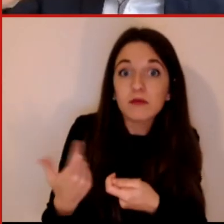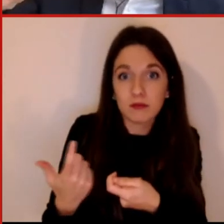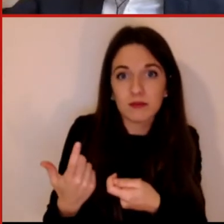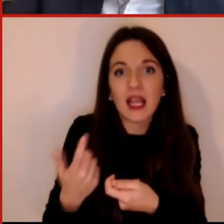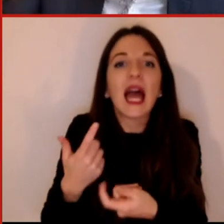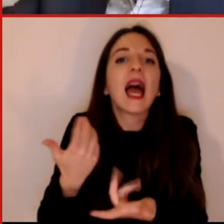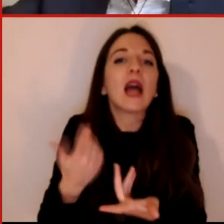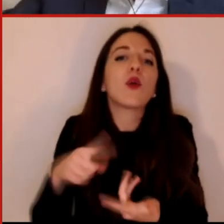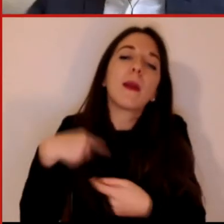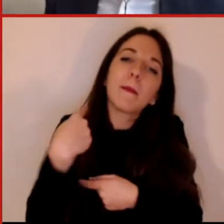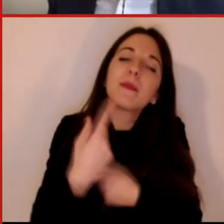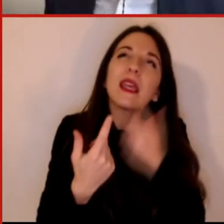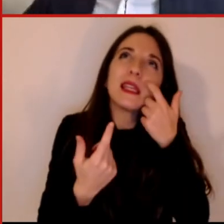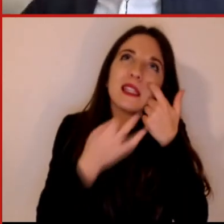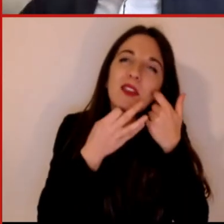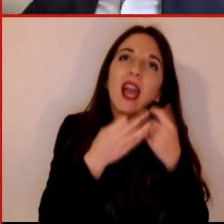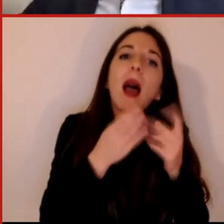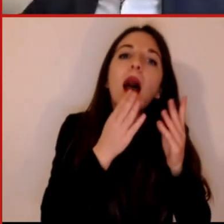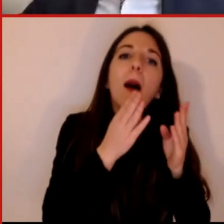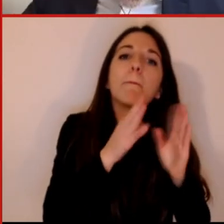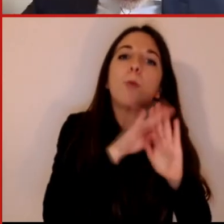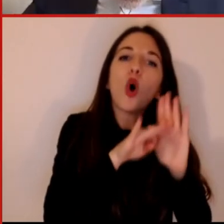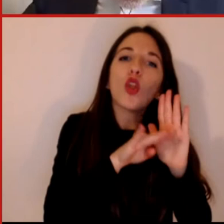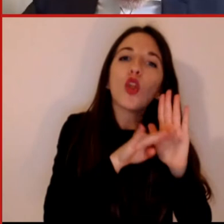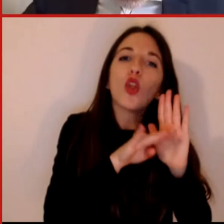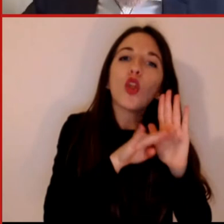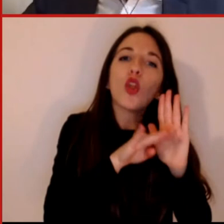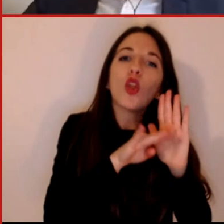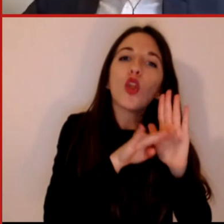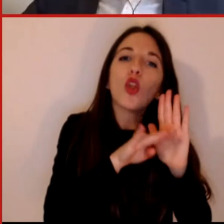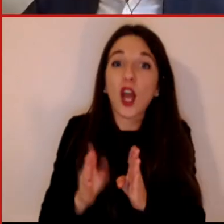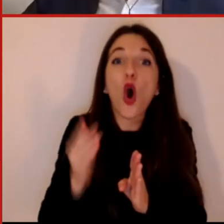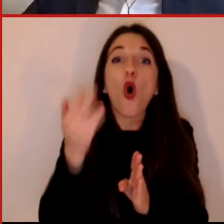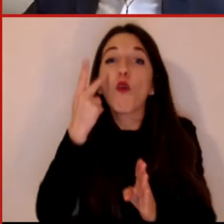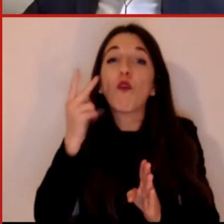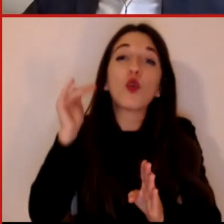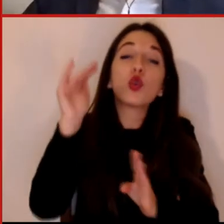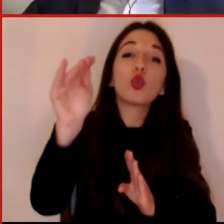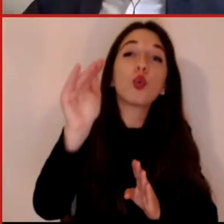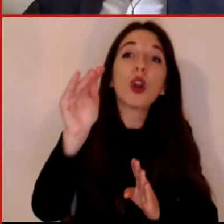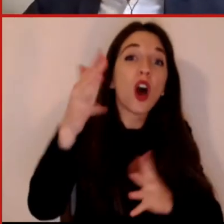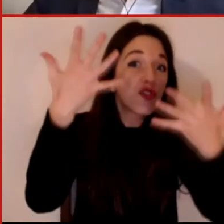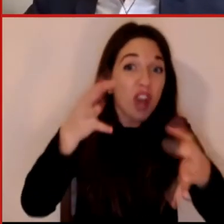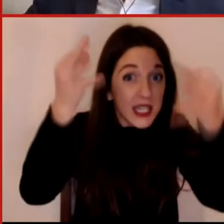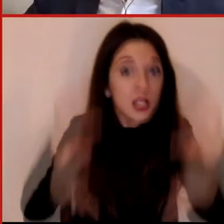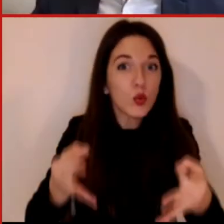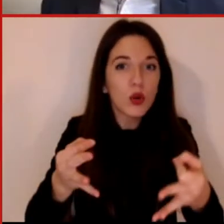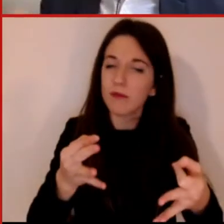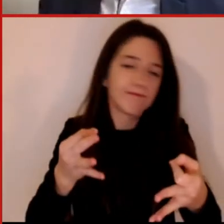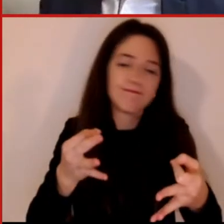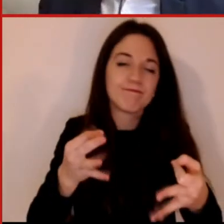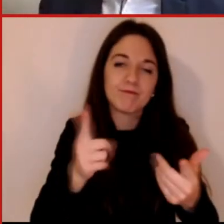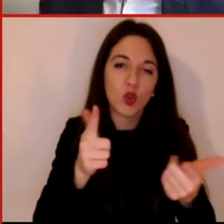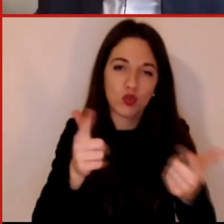futuro deterministico. L'altra cosa è che bisogna essere sempre diffidenti di tutto quello che è comunicazione senza incertezza, se